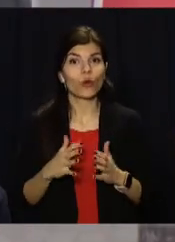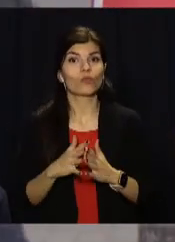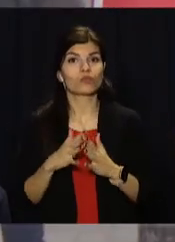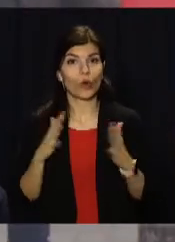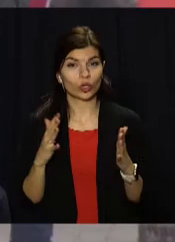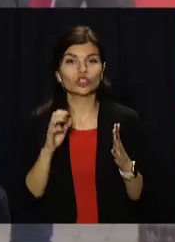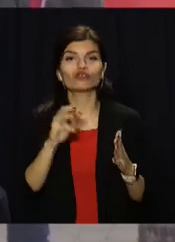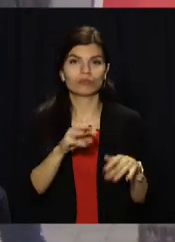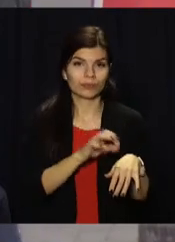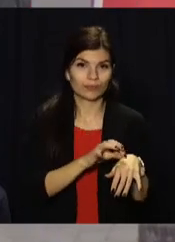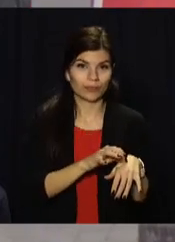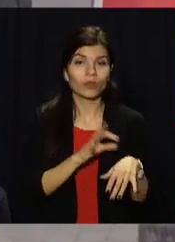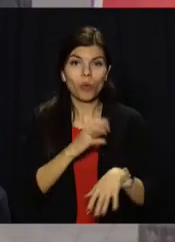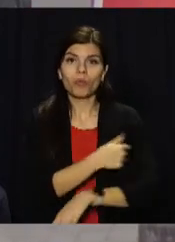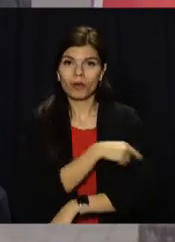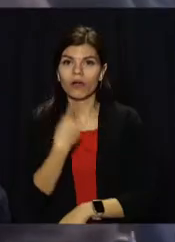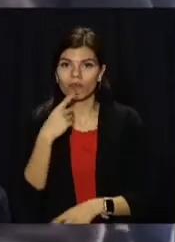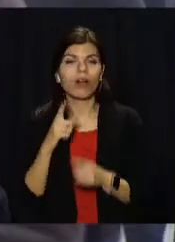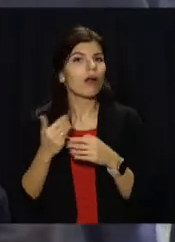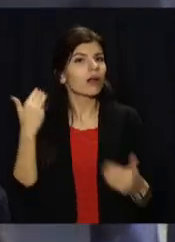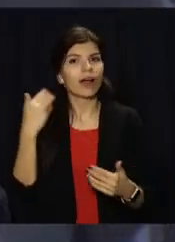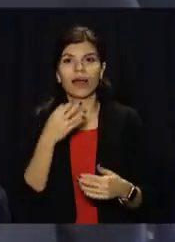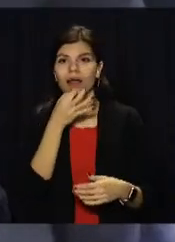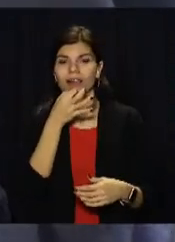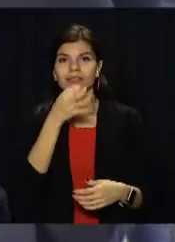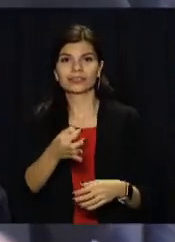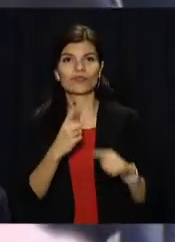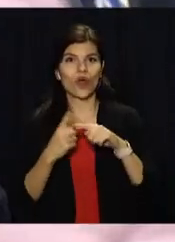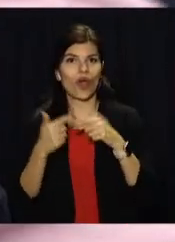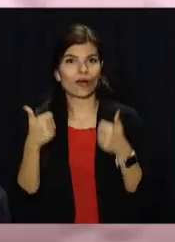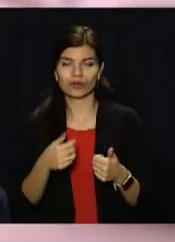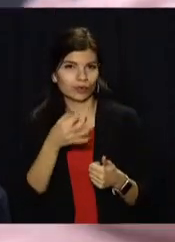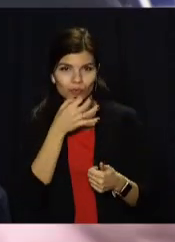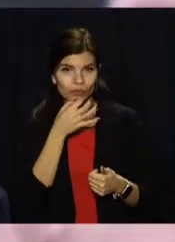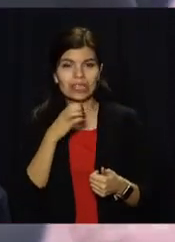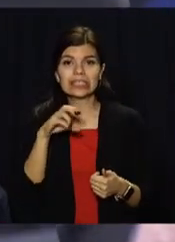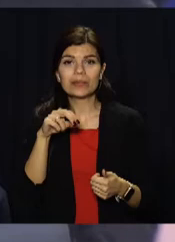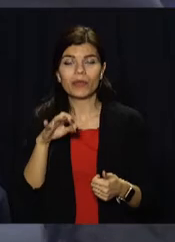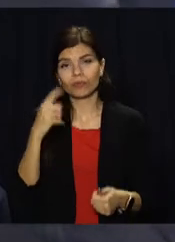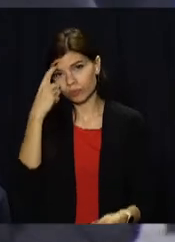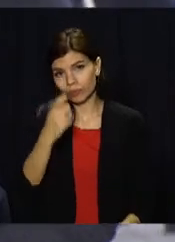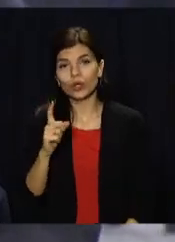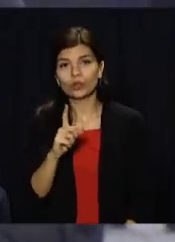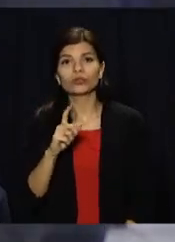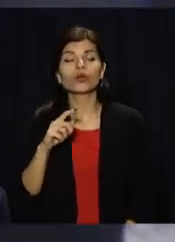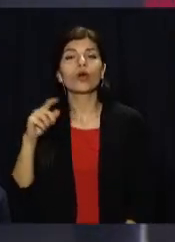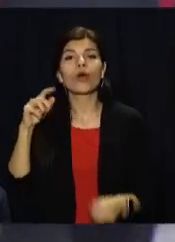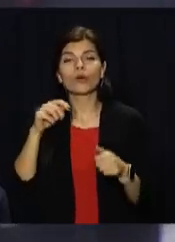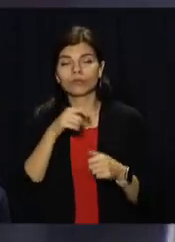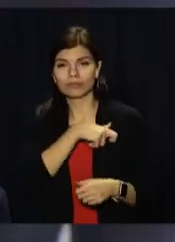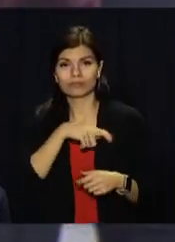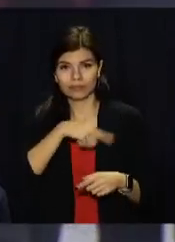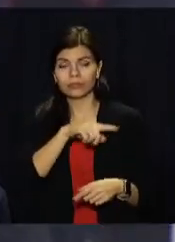тими, хто захворів. Однак медики кажуть, зарано давати оптимістичні прогнози. Степанов зазначив, у боротьби з ковідом уряд дозволив